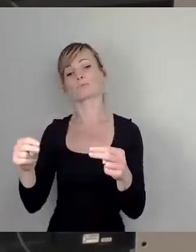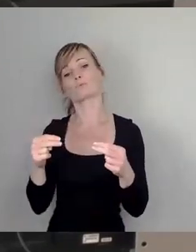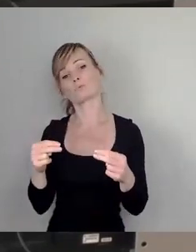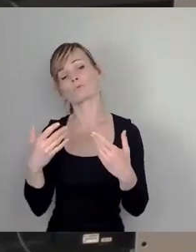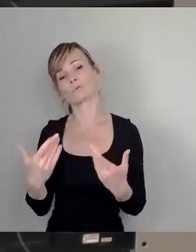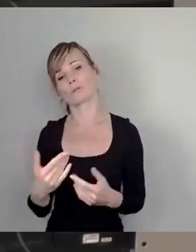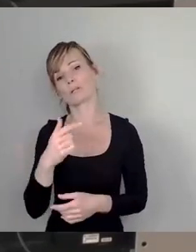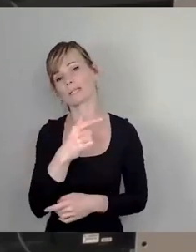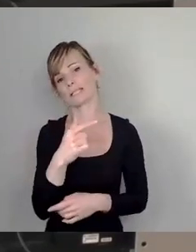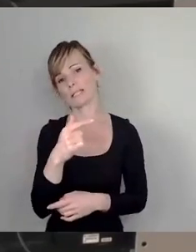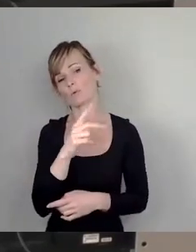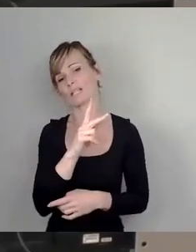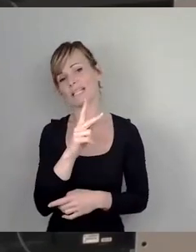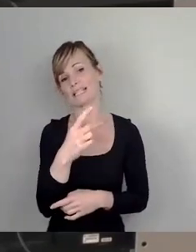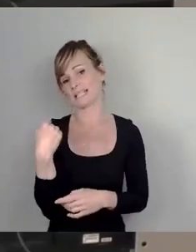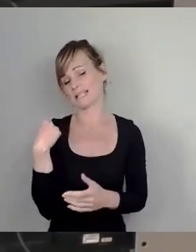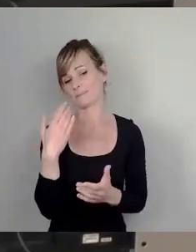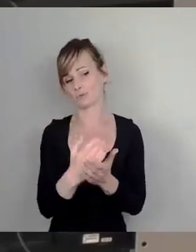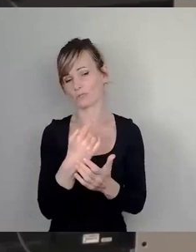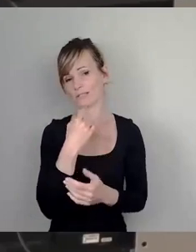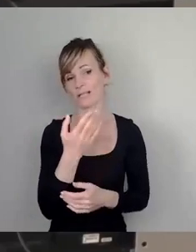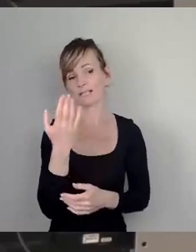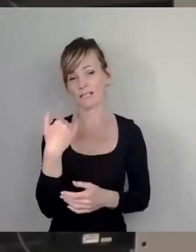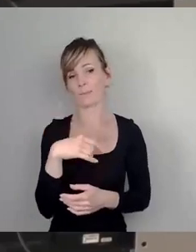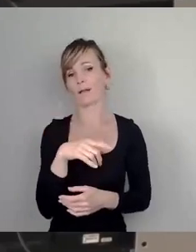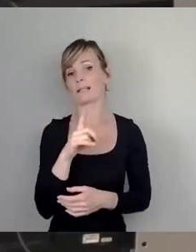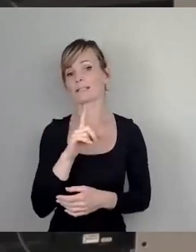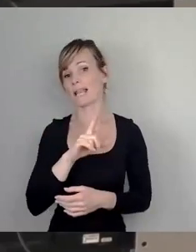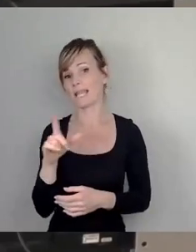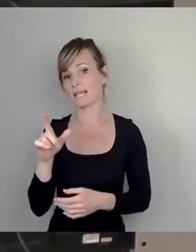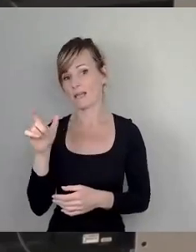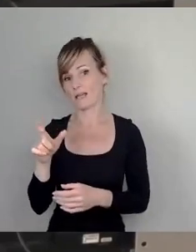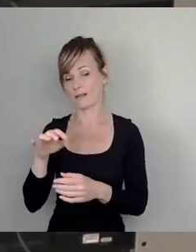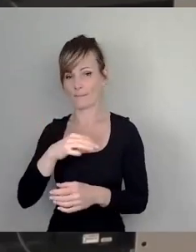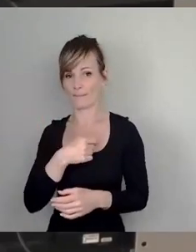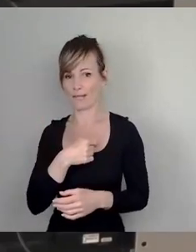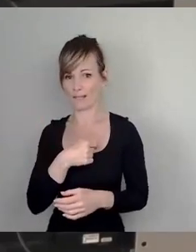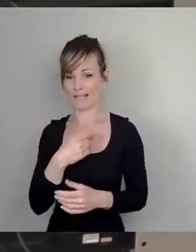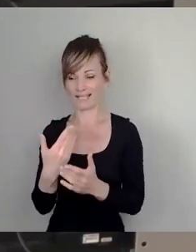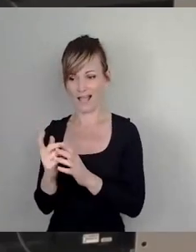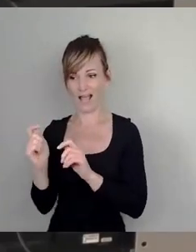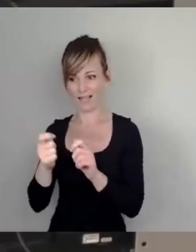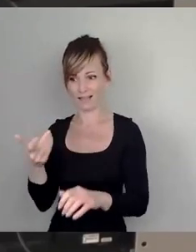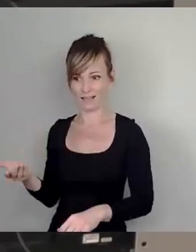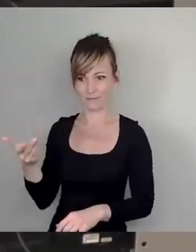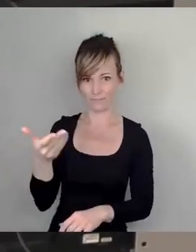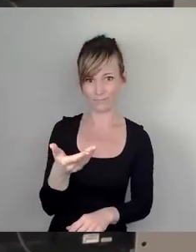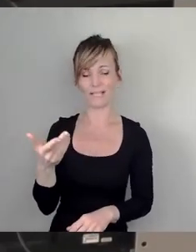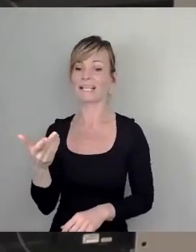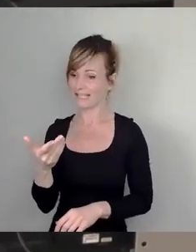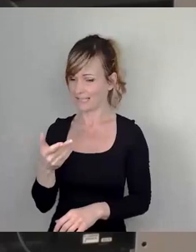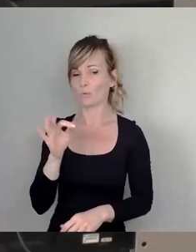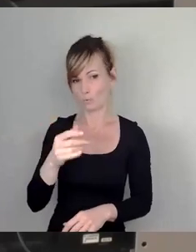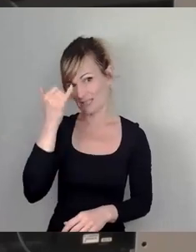Kießling hat gesagt, ja, die Linke hat damals den Antrag eingebracht. Das war eine gute Idee. Allerdings war sie, er, glaube ich, dann schon selber